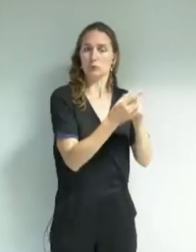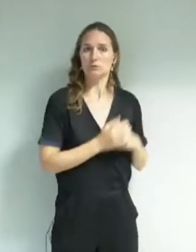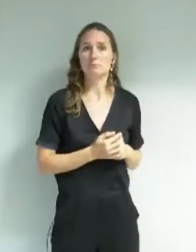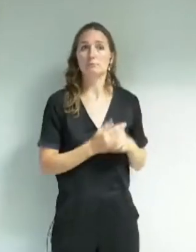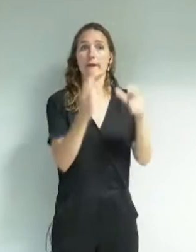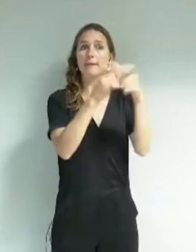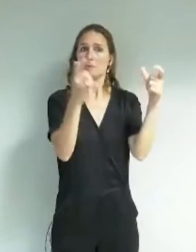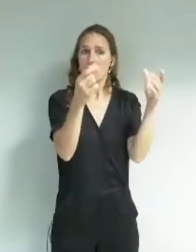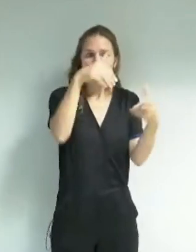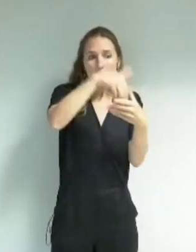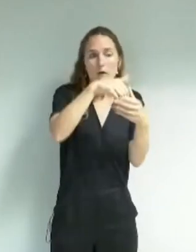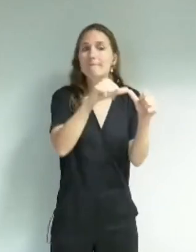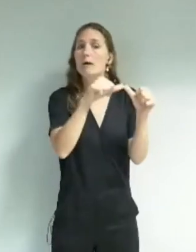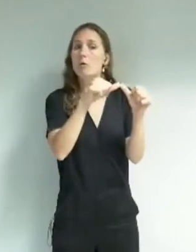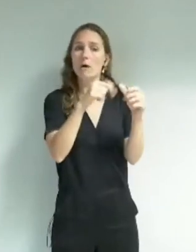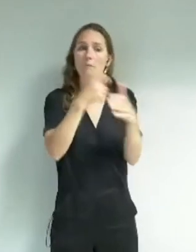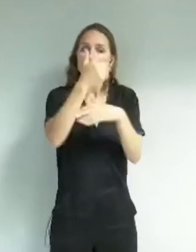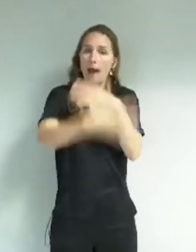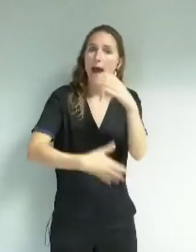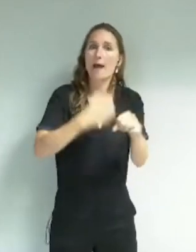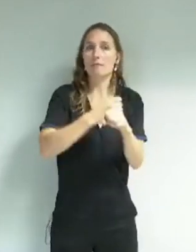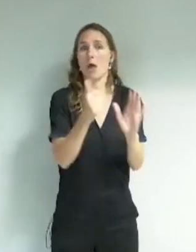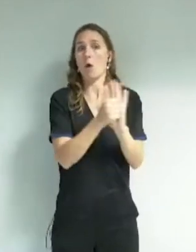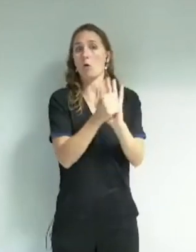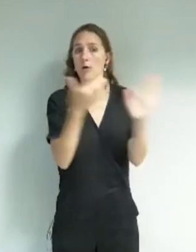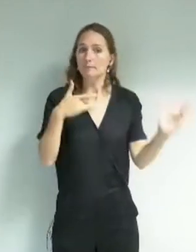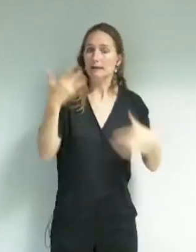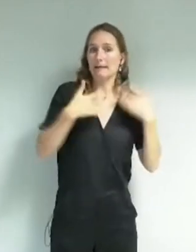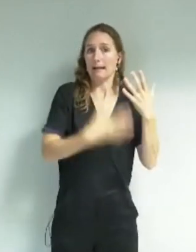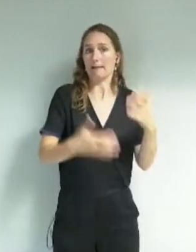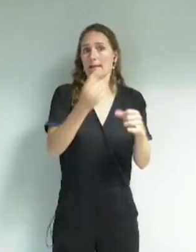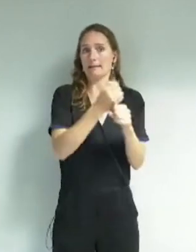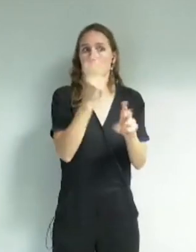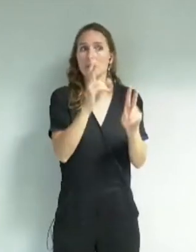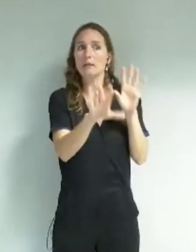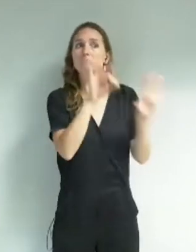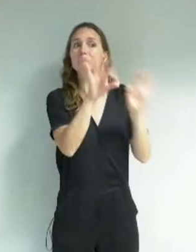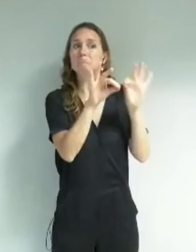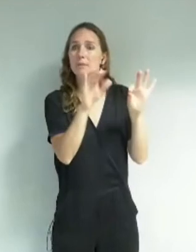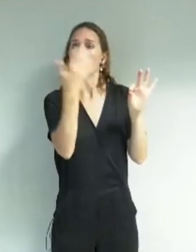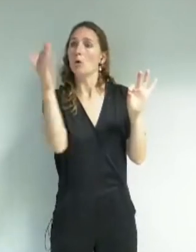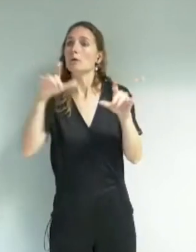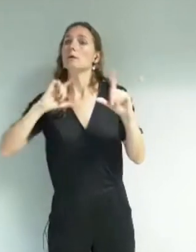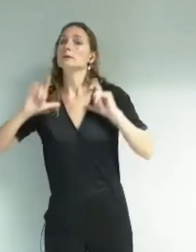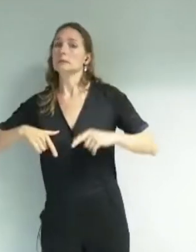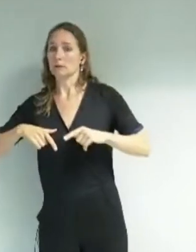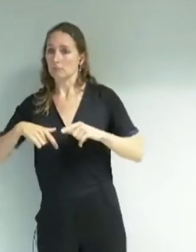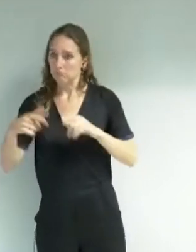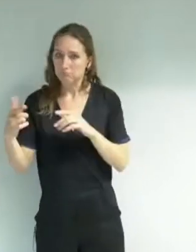le rôle de créer un spectacle dans l'année avec les élèves pourraient être tirés au sort et les autres viendraient assister au spectacle.